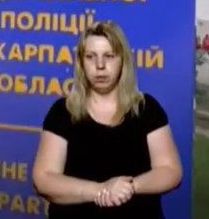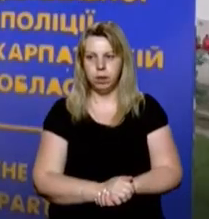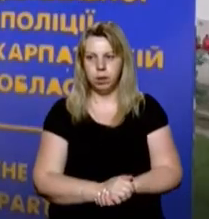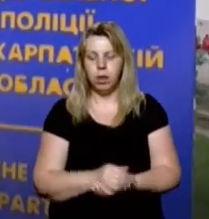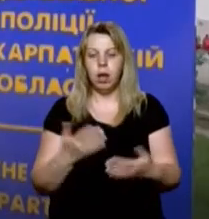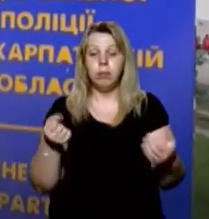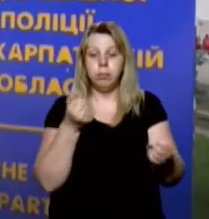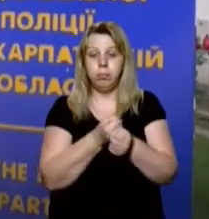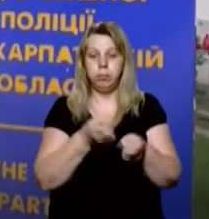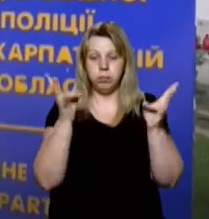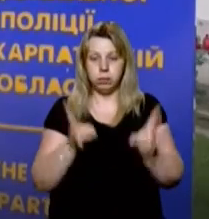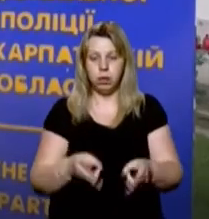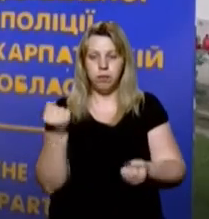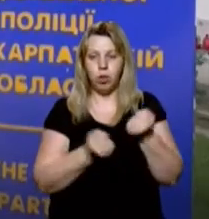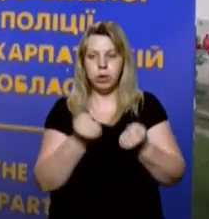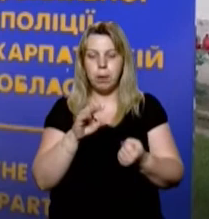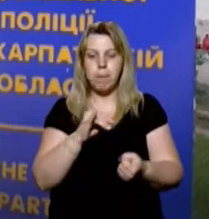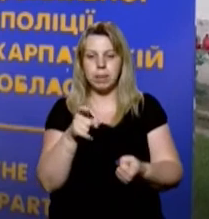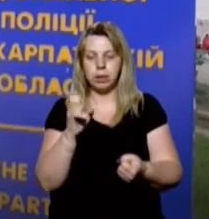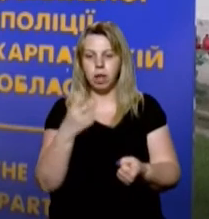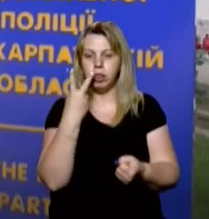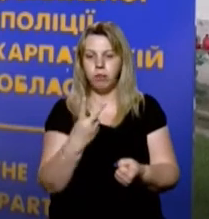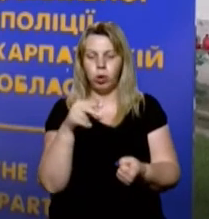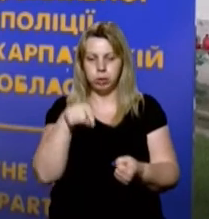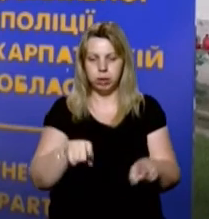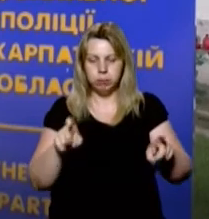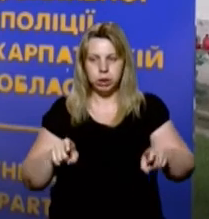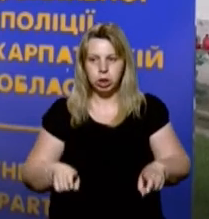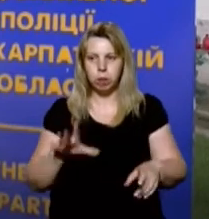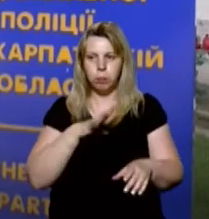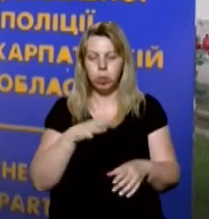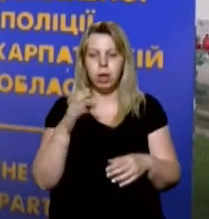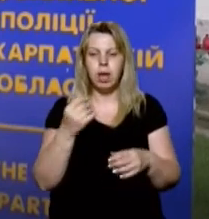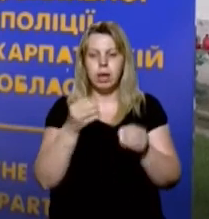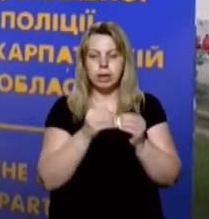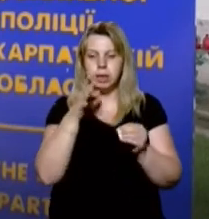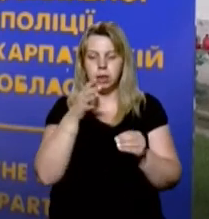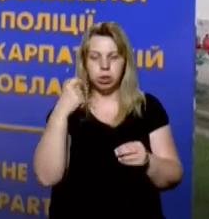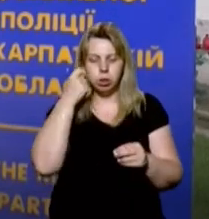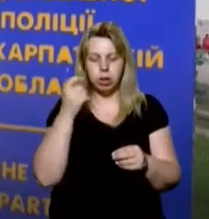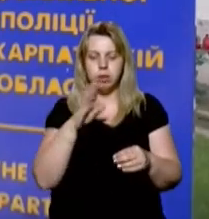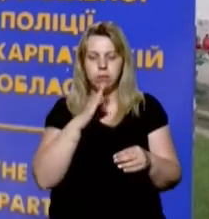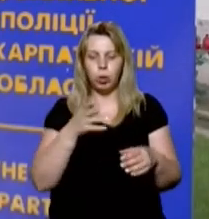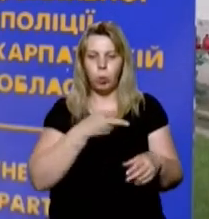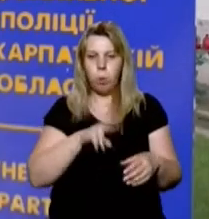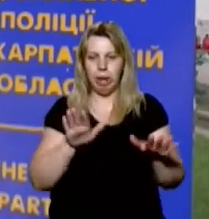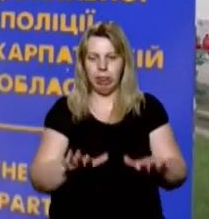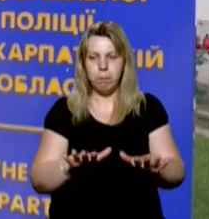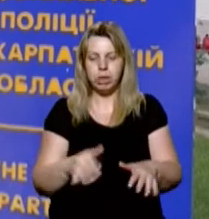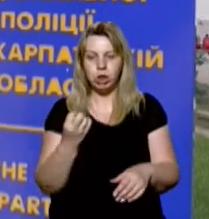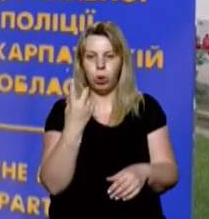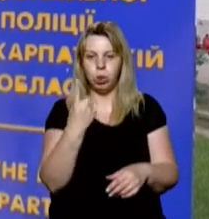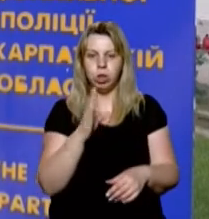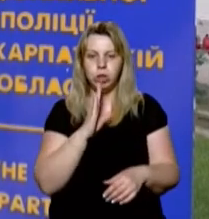Внаслідок зіткнення водій Мазди, а також двоє його пасажирів, серед яких була і 10-річна дівчинка, померла на місці. Ще